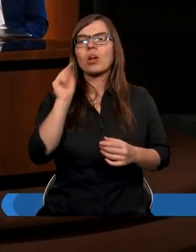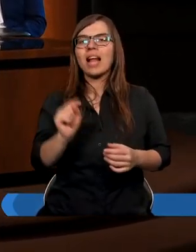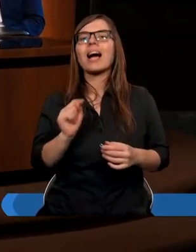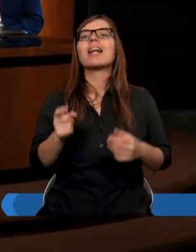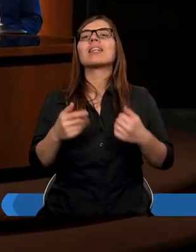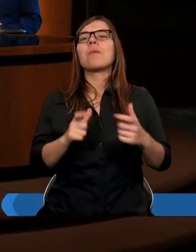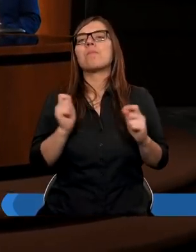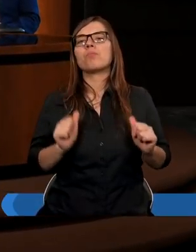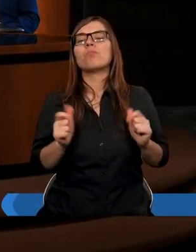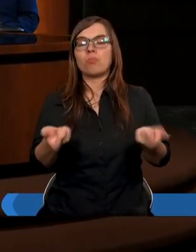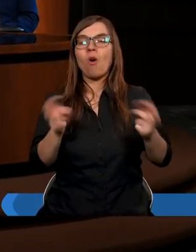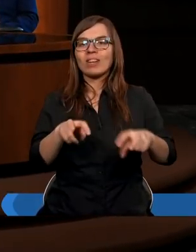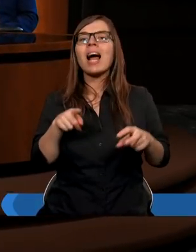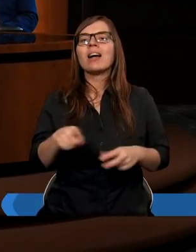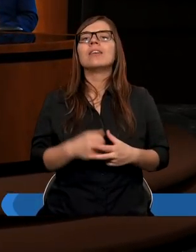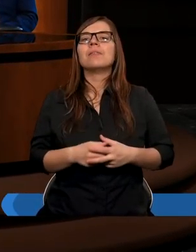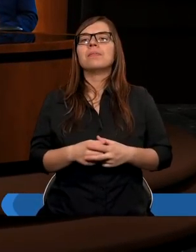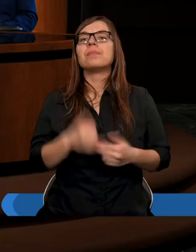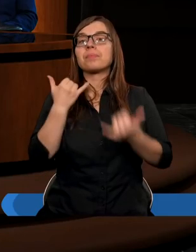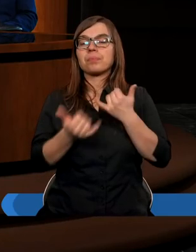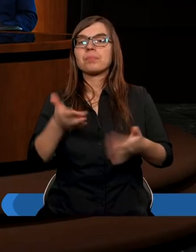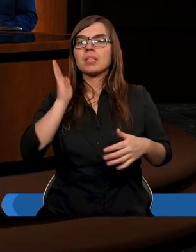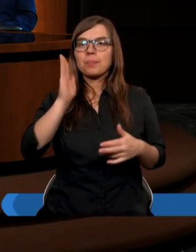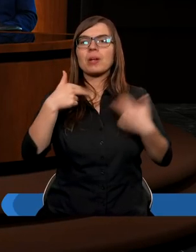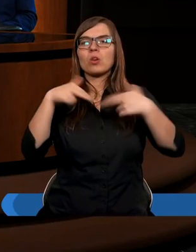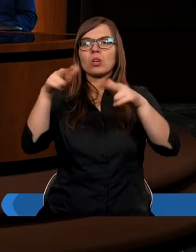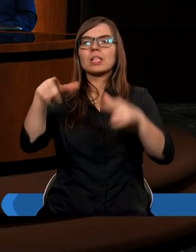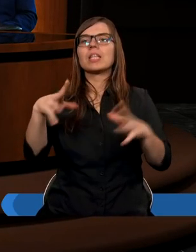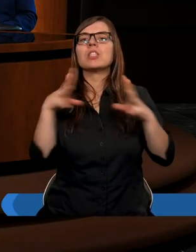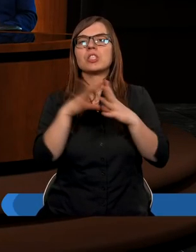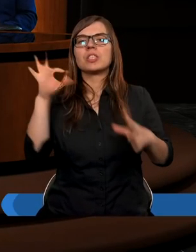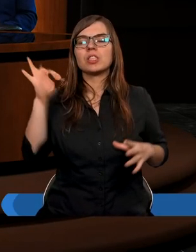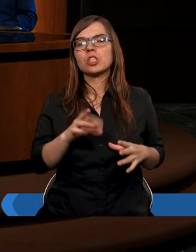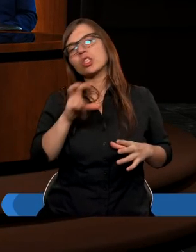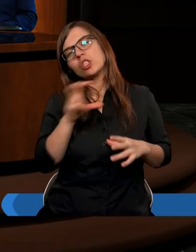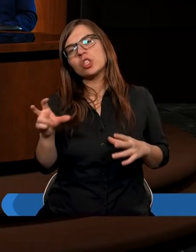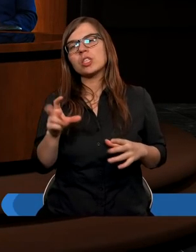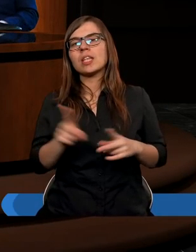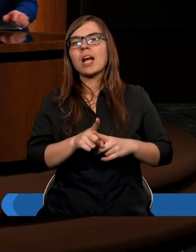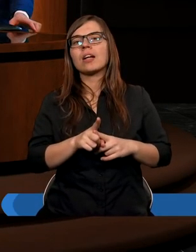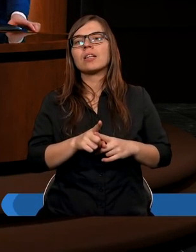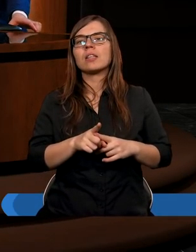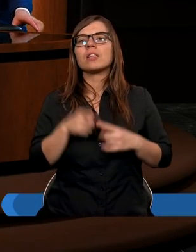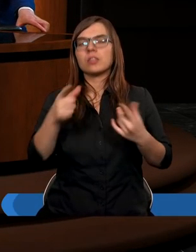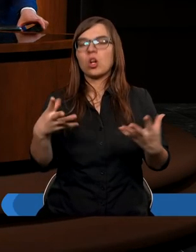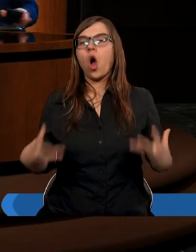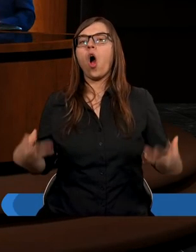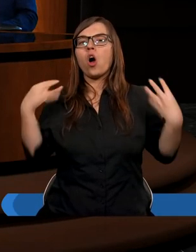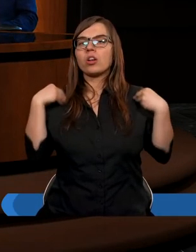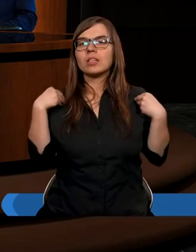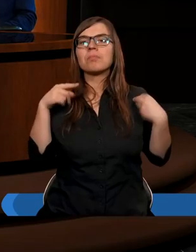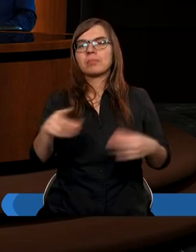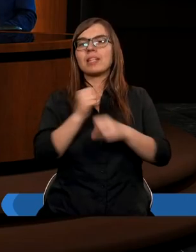powstaje. No jeśli będziemy oddawali tę dziesięcinę, czy za to otrzymamy